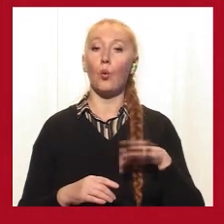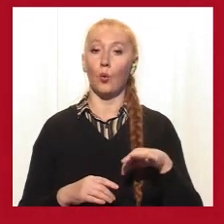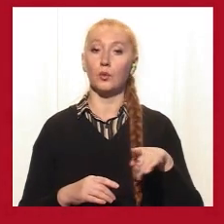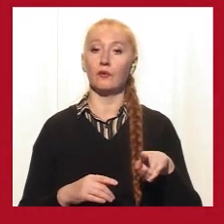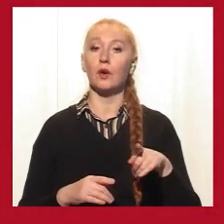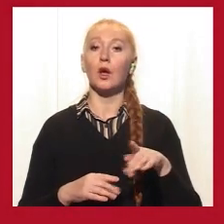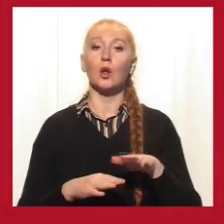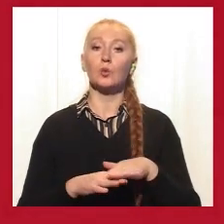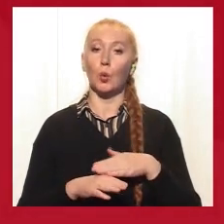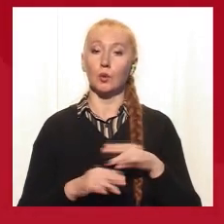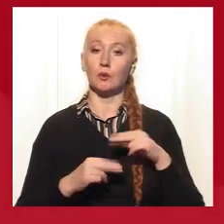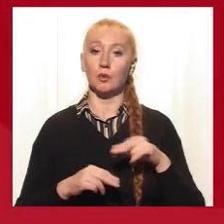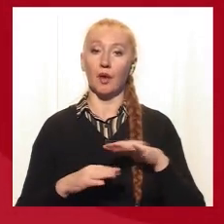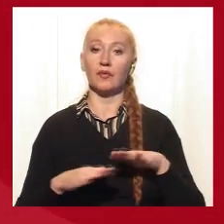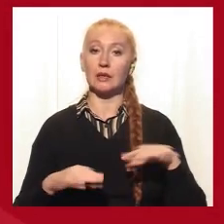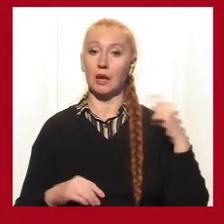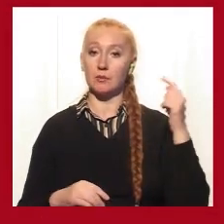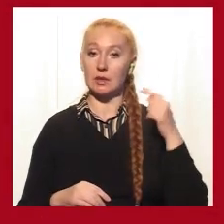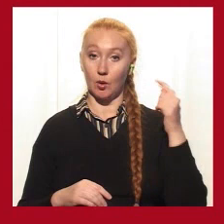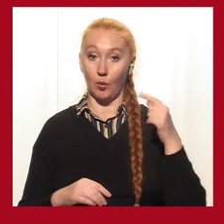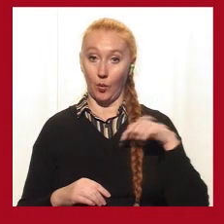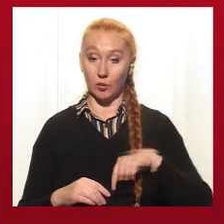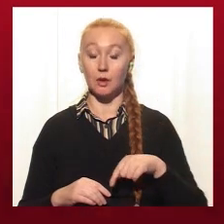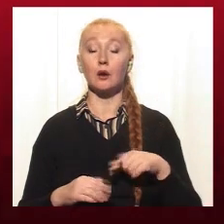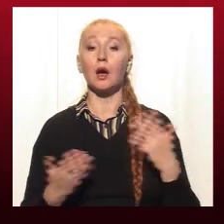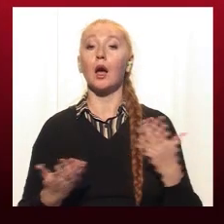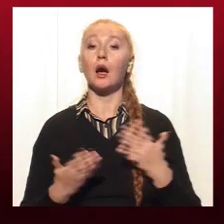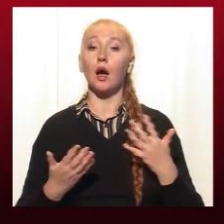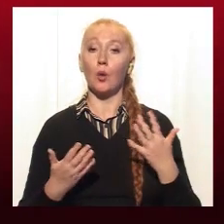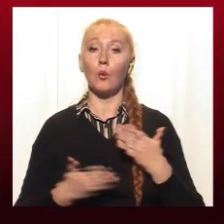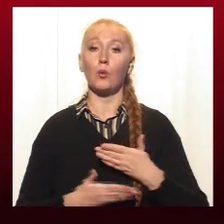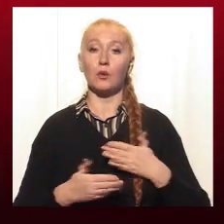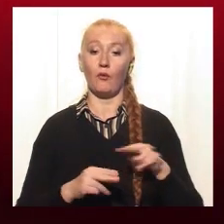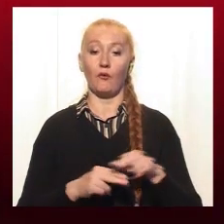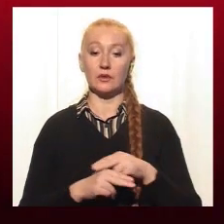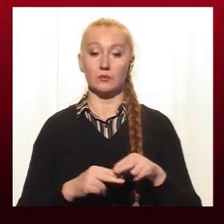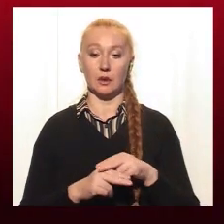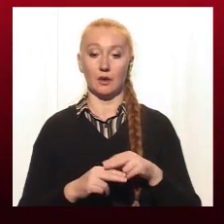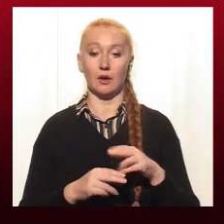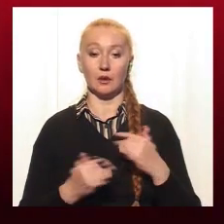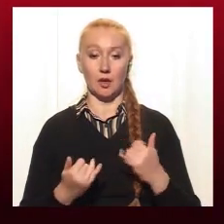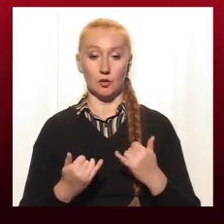ви довго працювали дитячим психологом. Яким є статеве виховання на сьогодні?